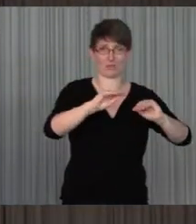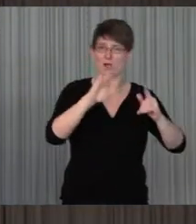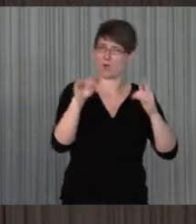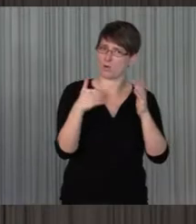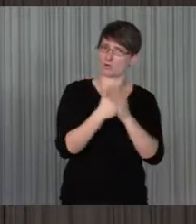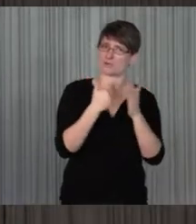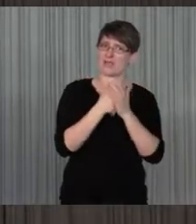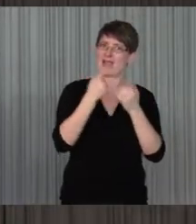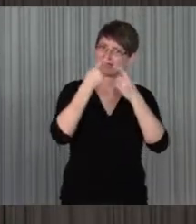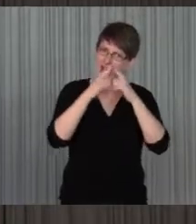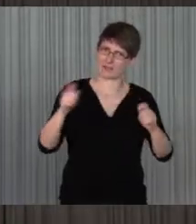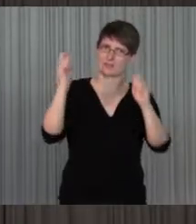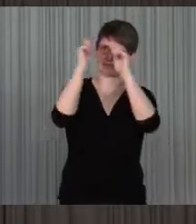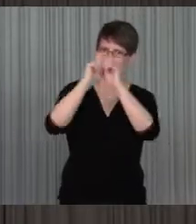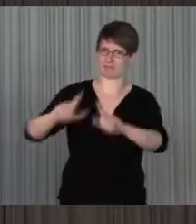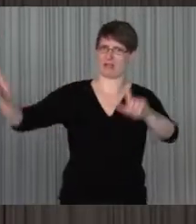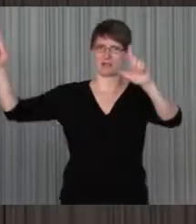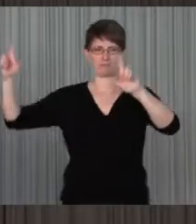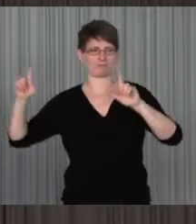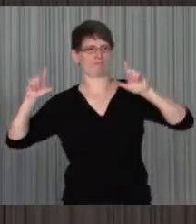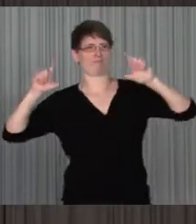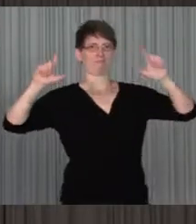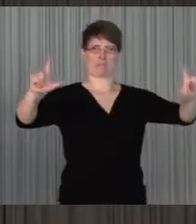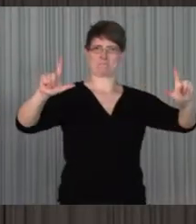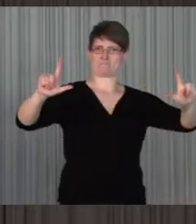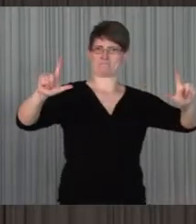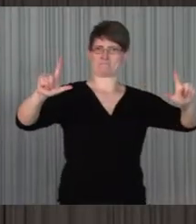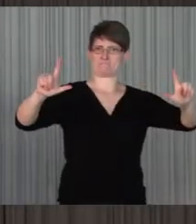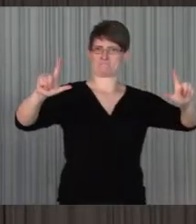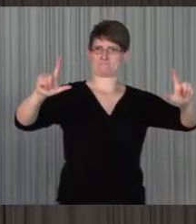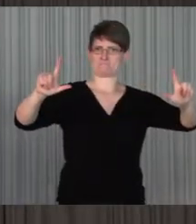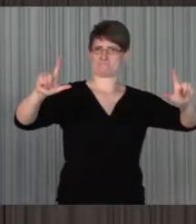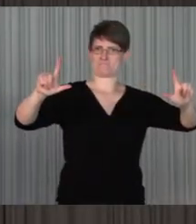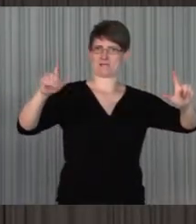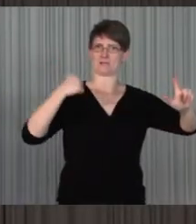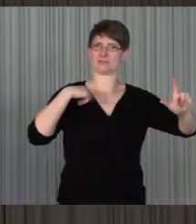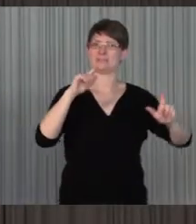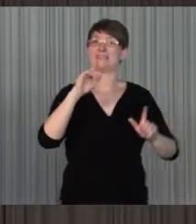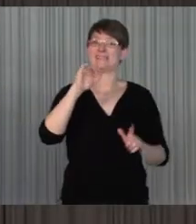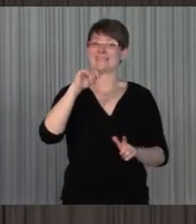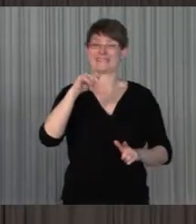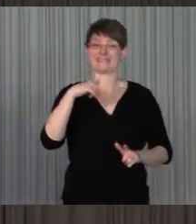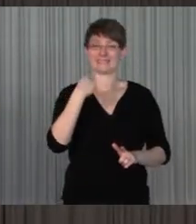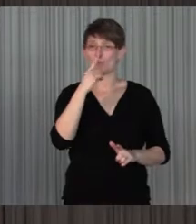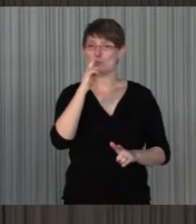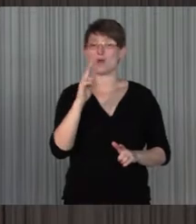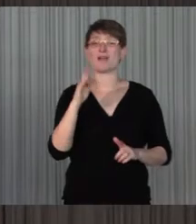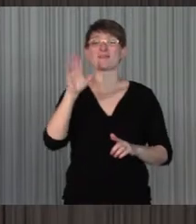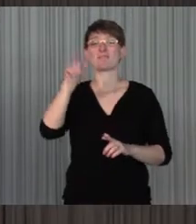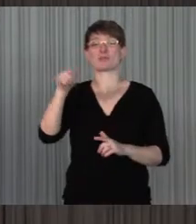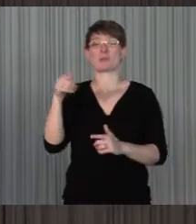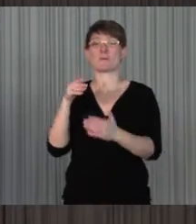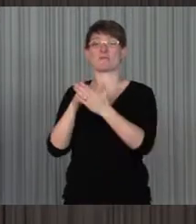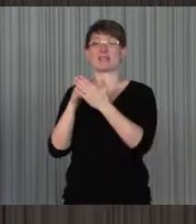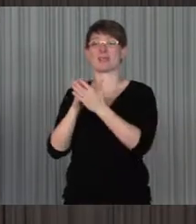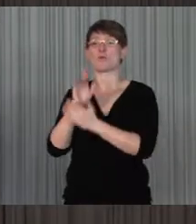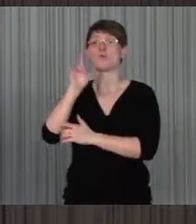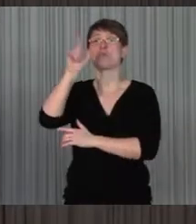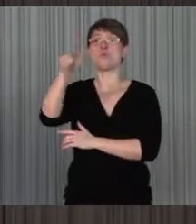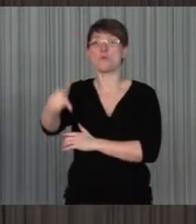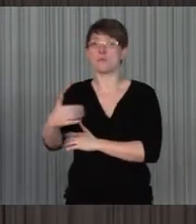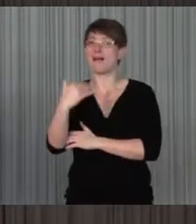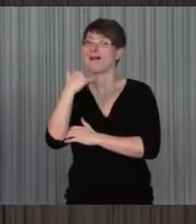anderes Bild entgegenzusetzen und der jährigerweise eben nicht nur über, sondern mit Menschen mit Behinderung zusammen.